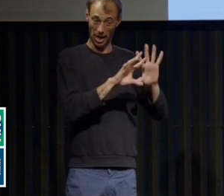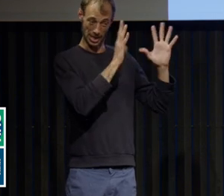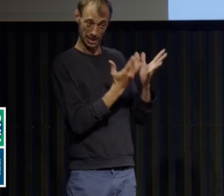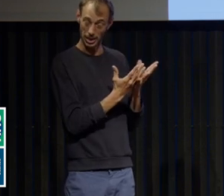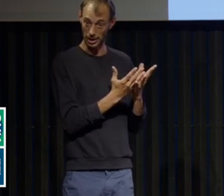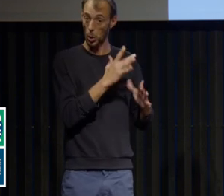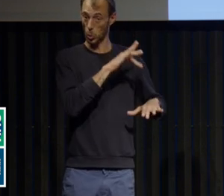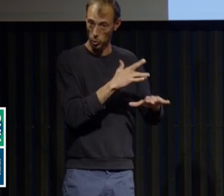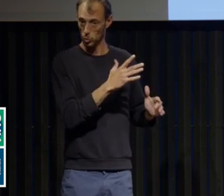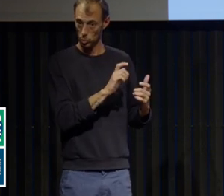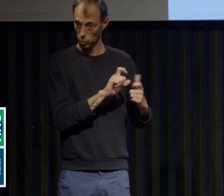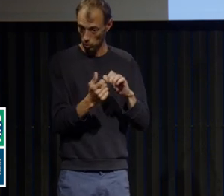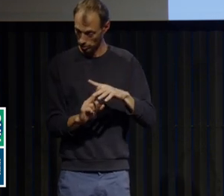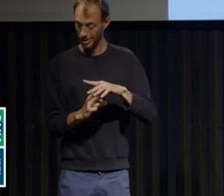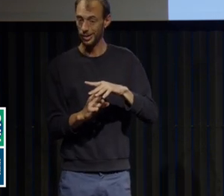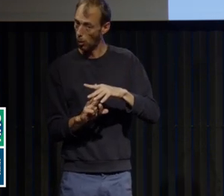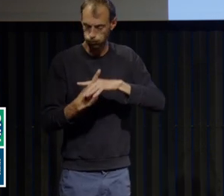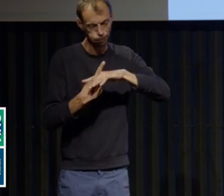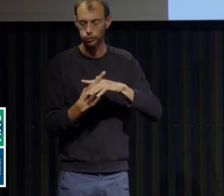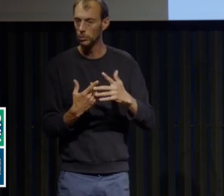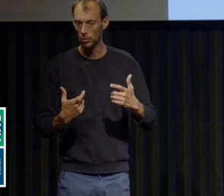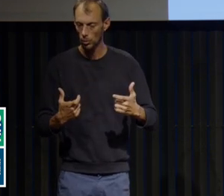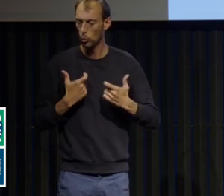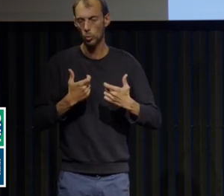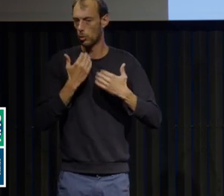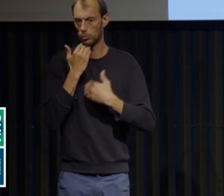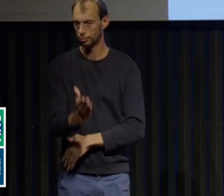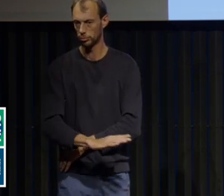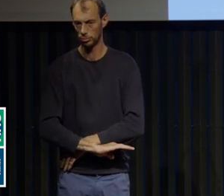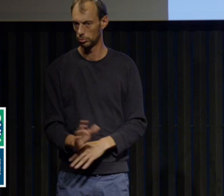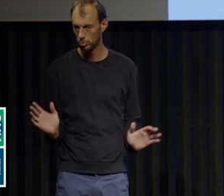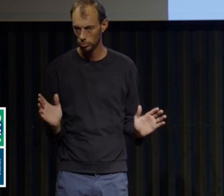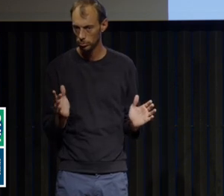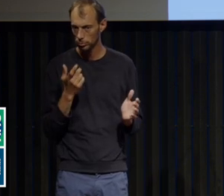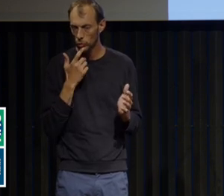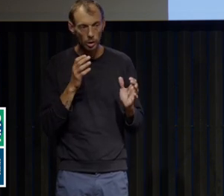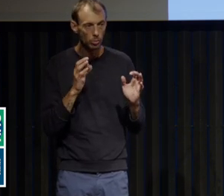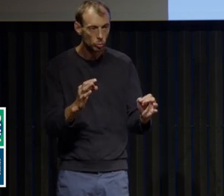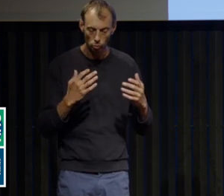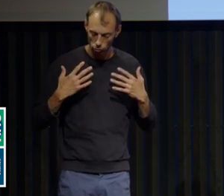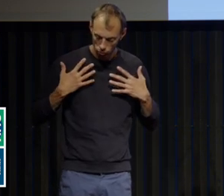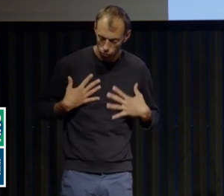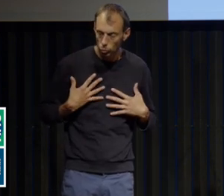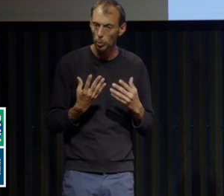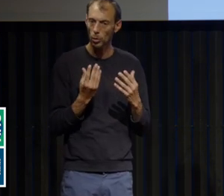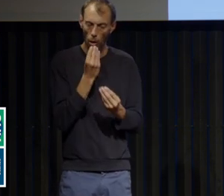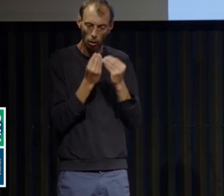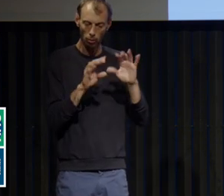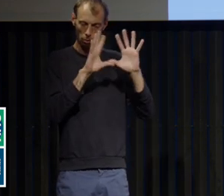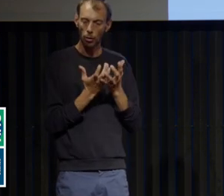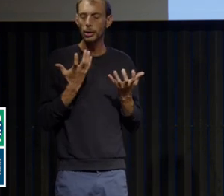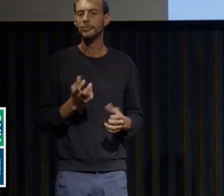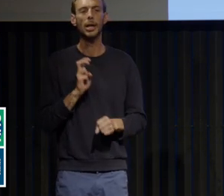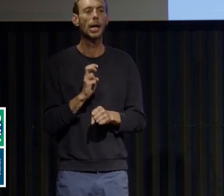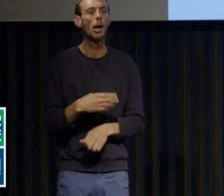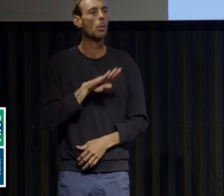Et, évidemment, ce n'est pas un comportement alimentaire qui serait maintenu comme ça par l'UBI. Il s'agit bien d'une maladie, donc d'un ensemble de